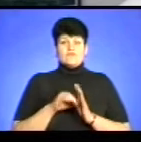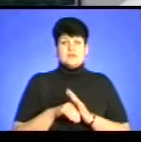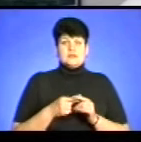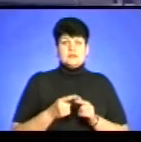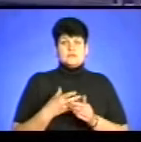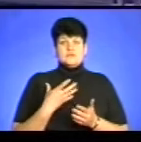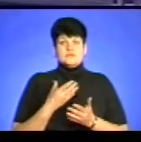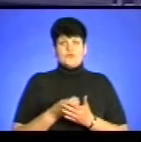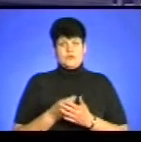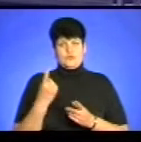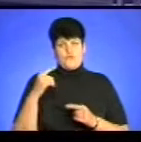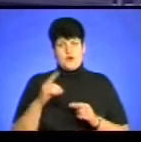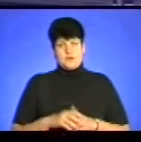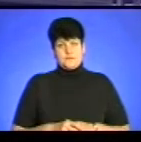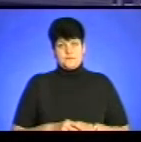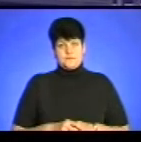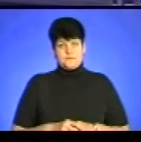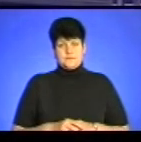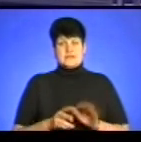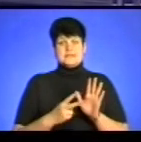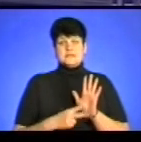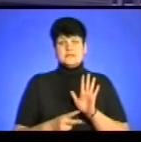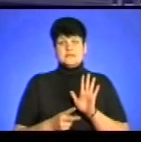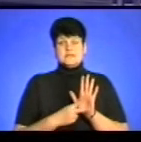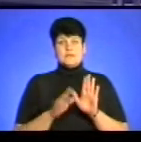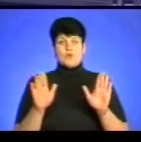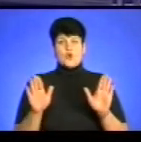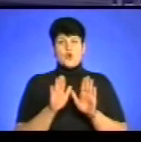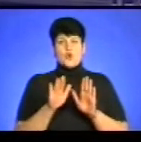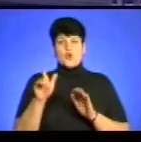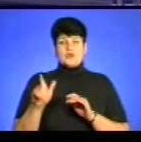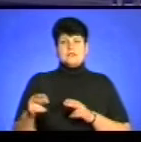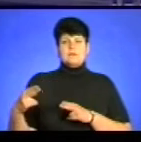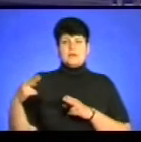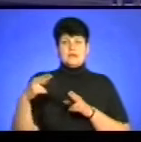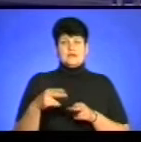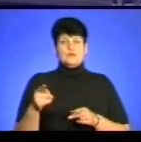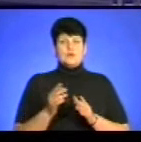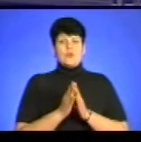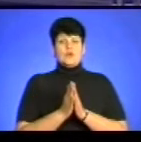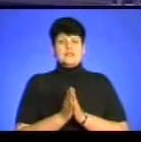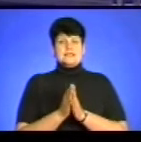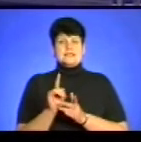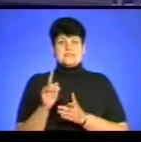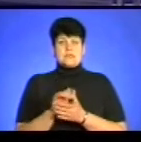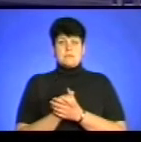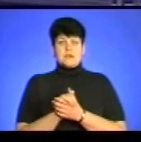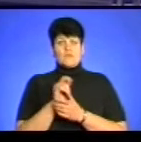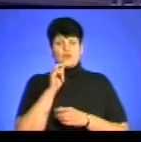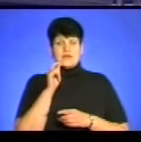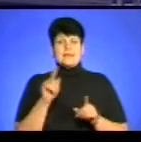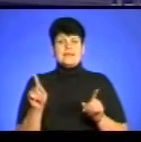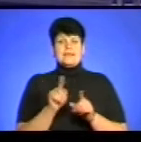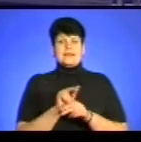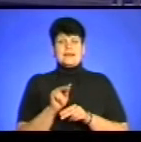в своїх творах. 77 хористів з Америки приїхали до Тернополя, аби помолитися за мир в Україні. Диригент